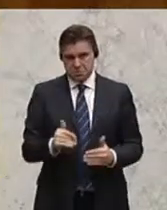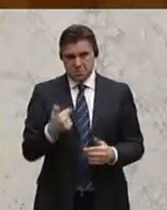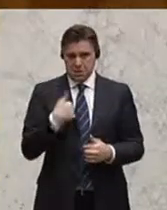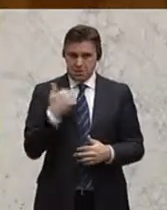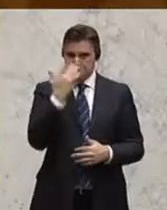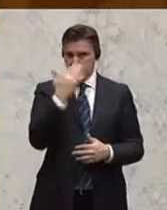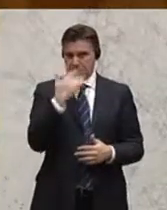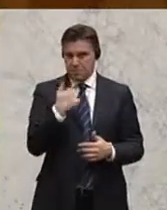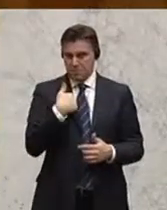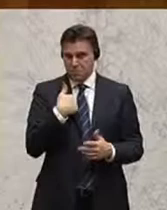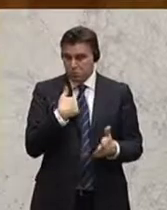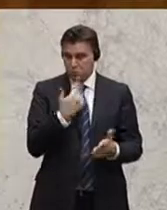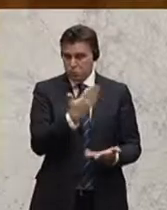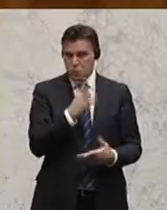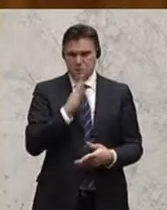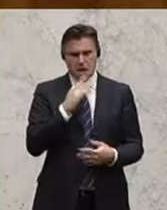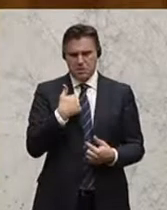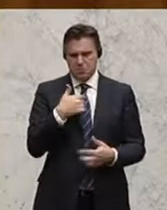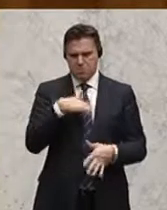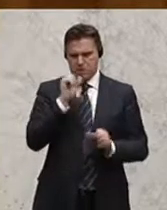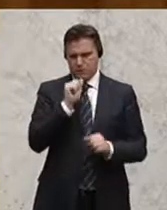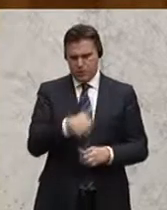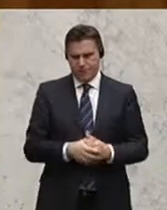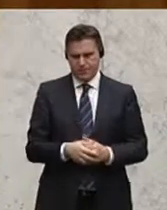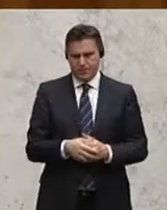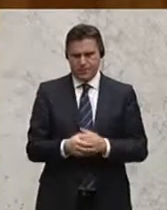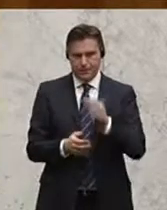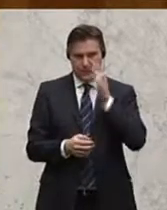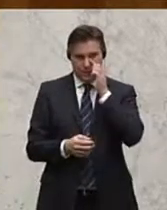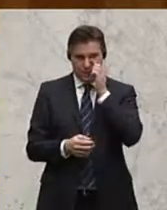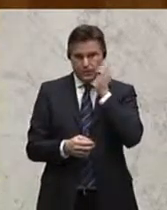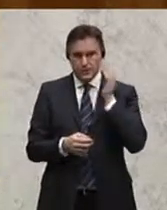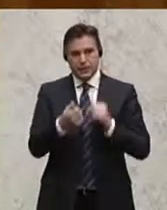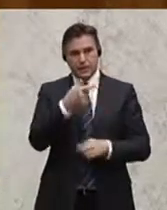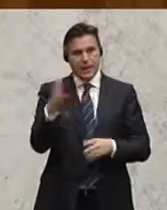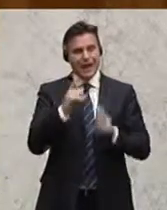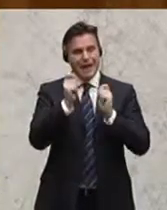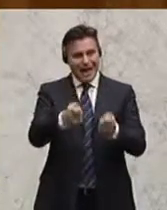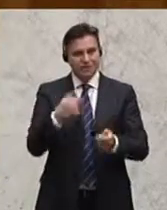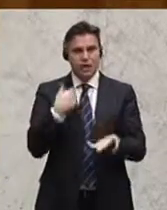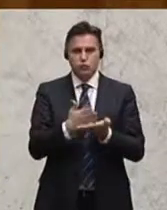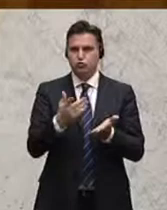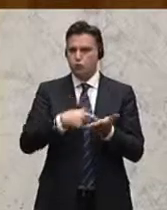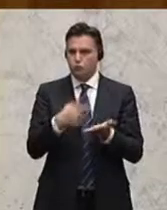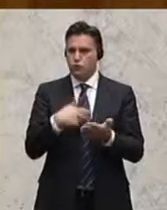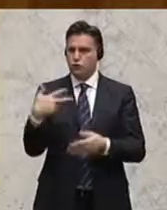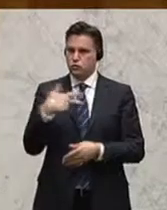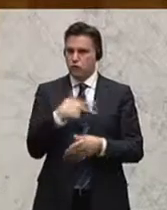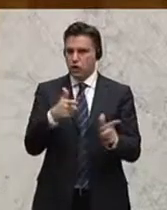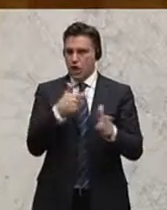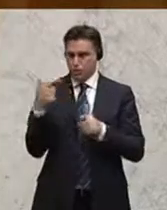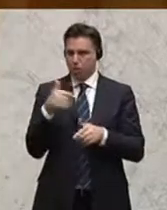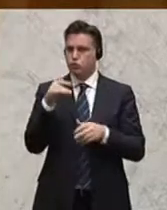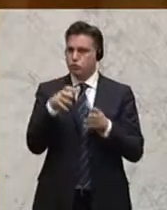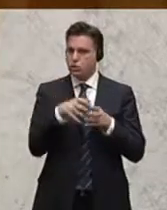unbegreiflich. Sehr geehrte Damen und Herren, wir haben einige Anträge auch schon öfters gebracht im Sozialausschuss zum Thema